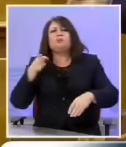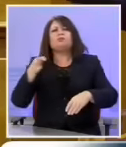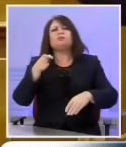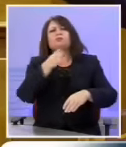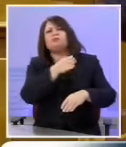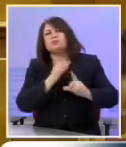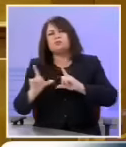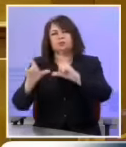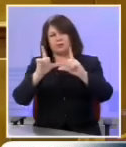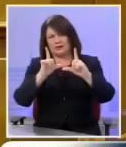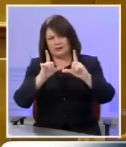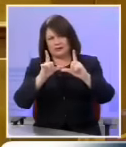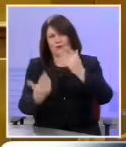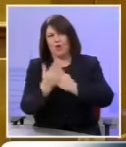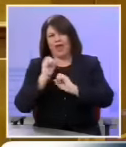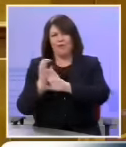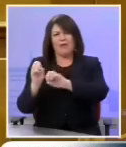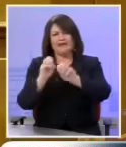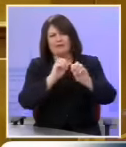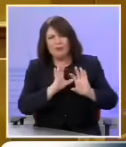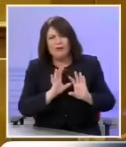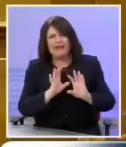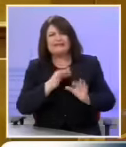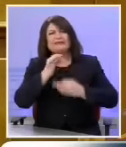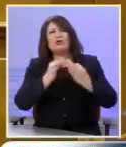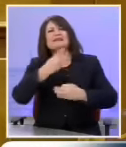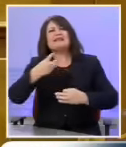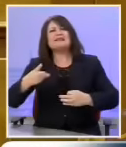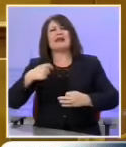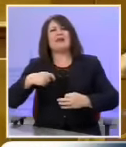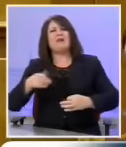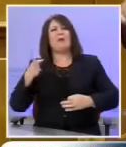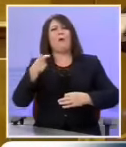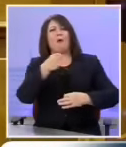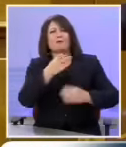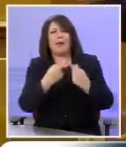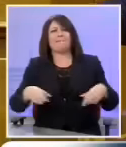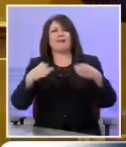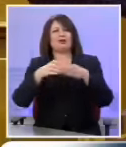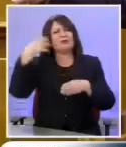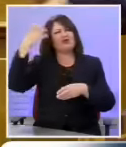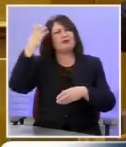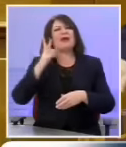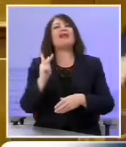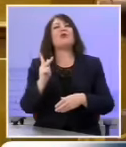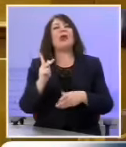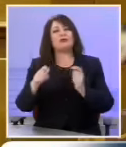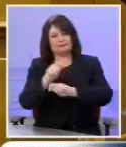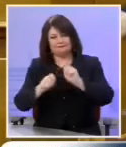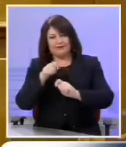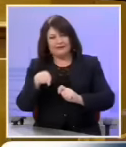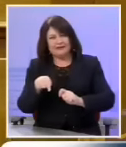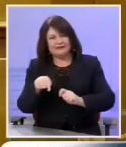στις πρωινές εκπομπές με τα στελέχη και τους συμβούλους του ΣΥΡΙΖΑ με την Επιτροπή Σοφών την κυρίου Κατρούγκαλου και τις